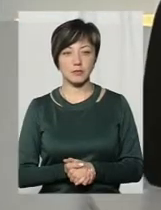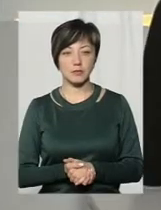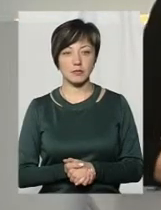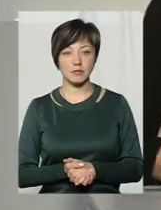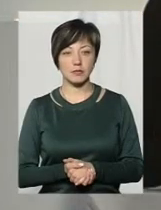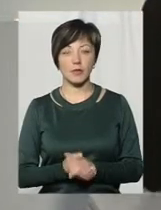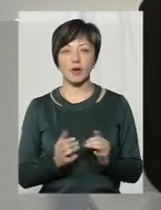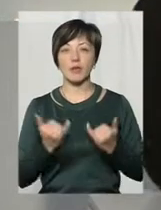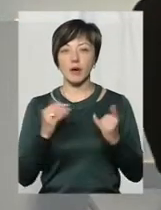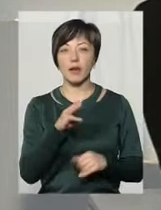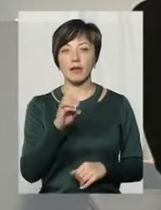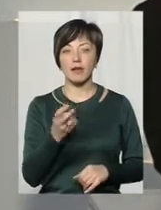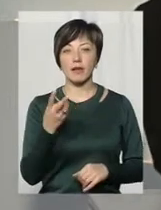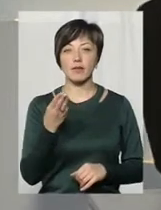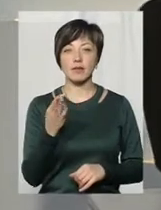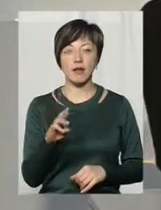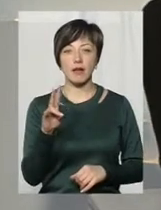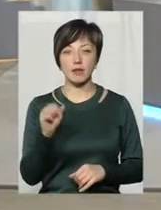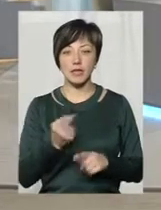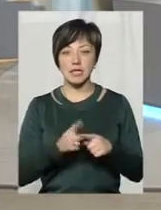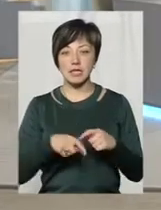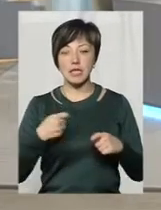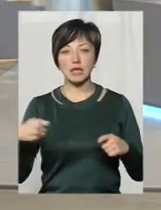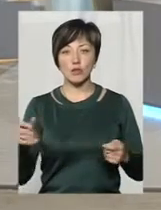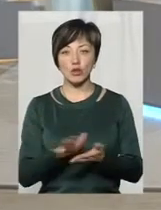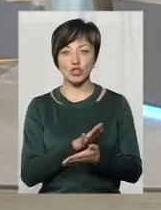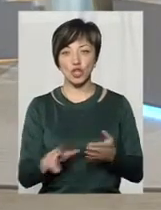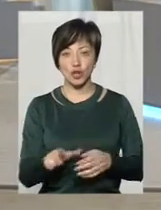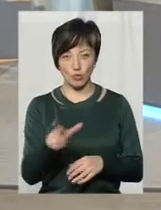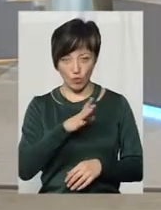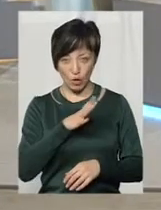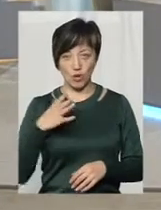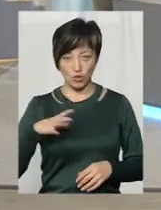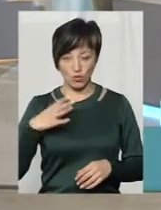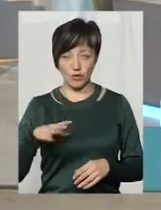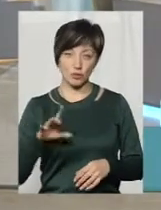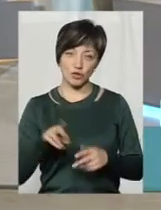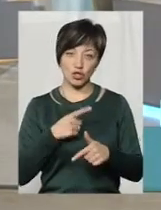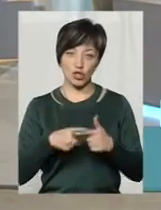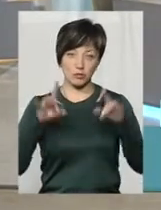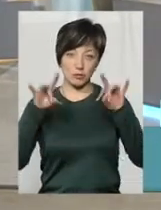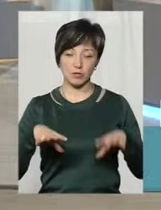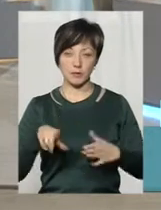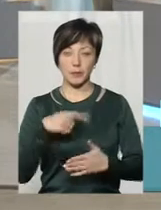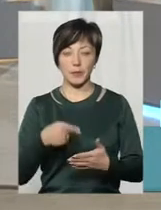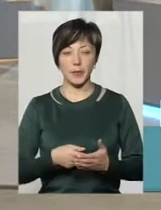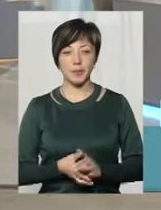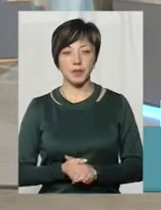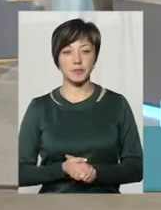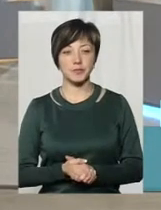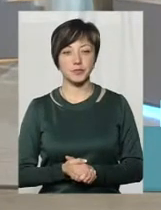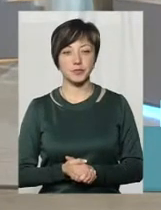Пані Тетяно, ці затримки з розчищення річки були очікованими? Ну, взагалі,